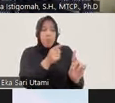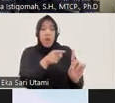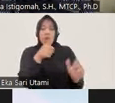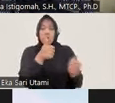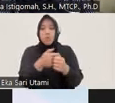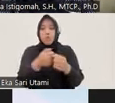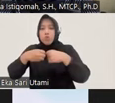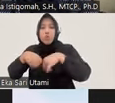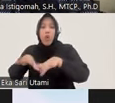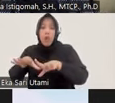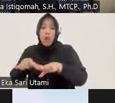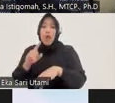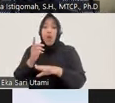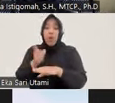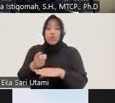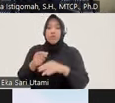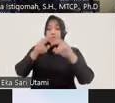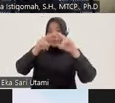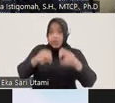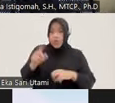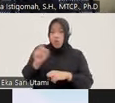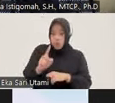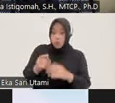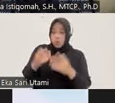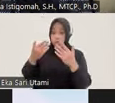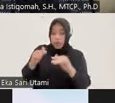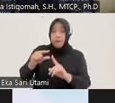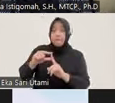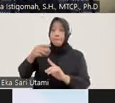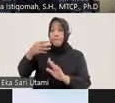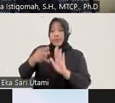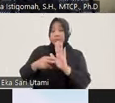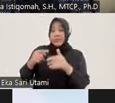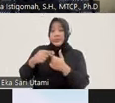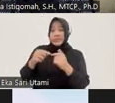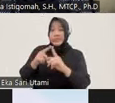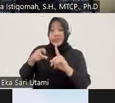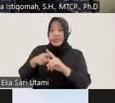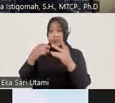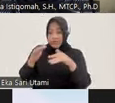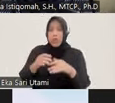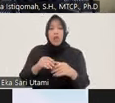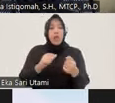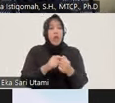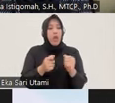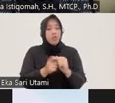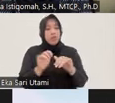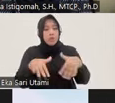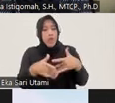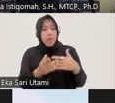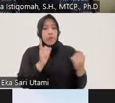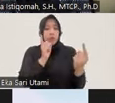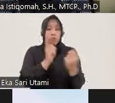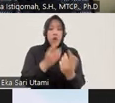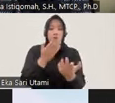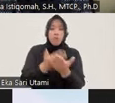diselesaikan terlebih dahulu penyidikan selesai posisi perkara dari pelaku ini seperti apa apakah memang ditemukan bukti